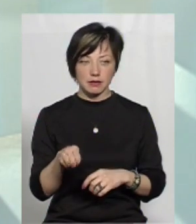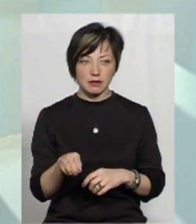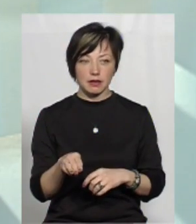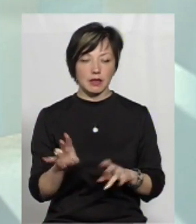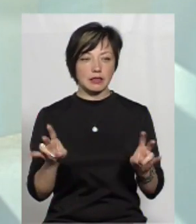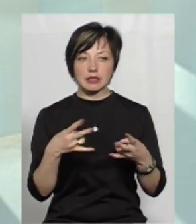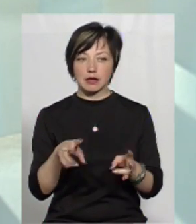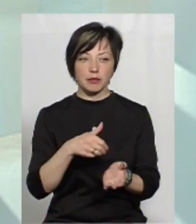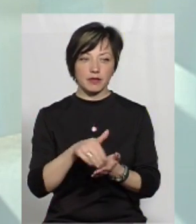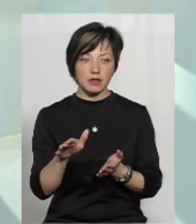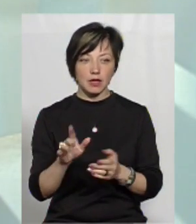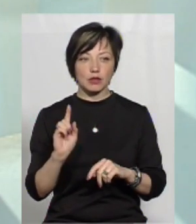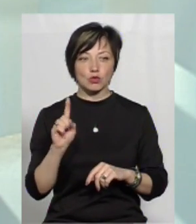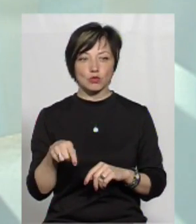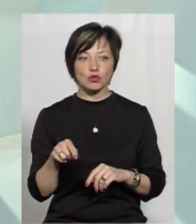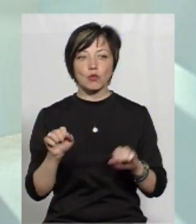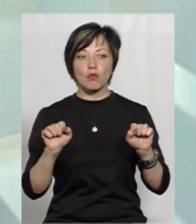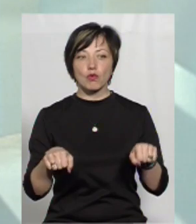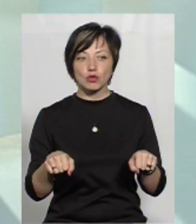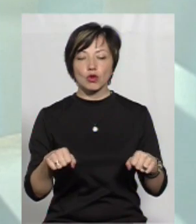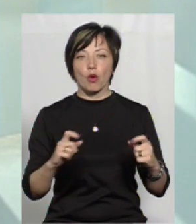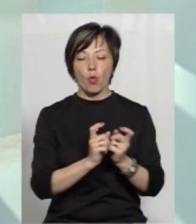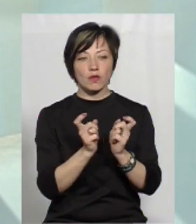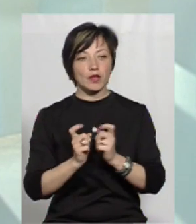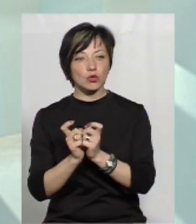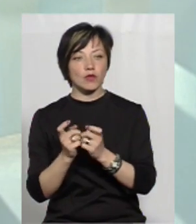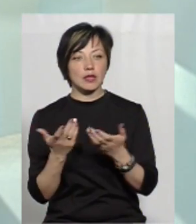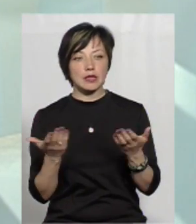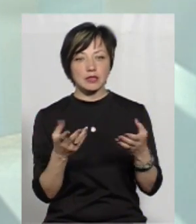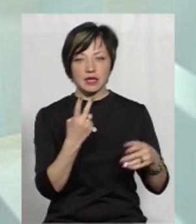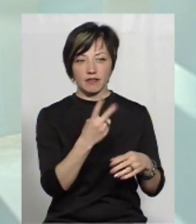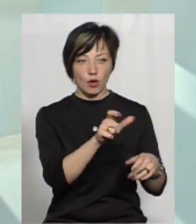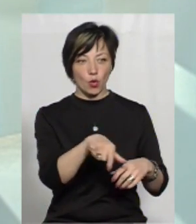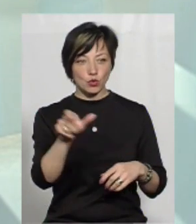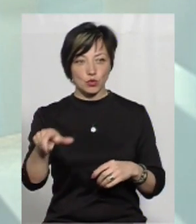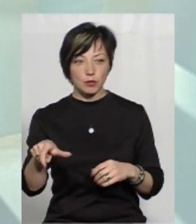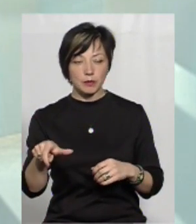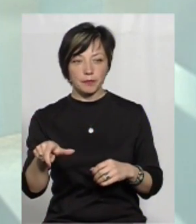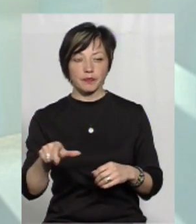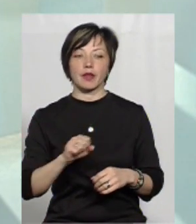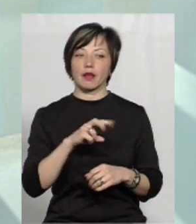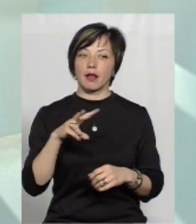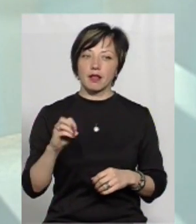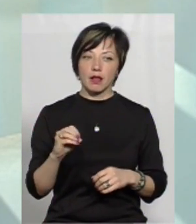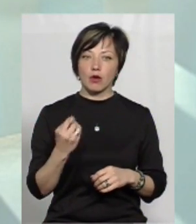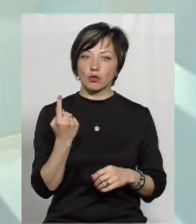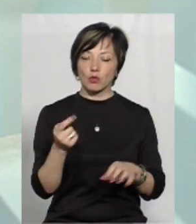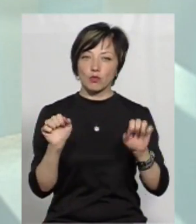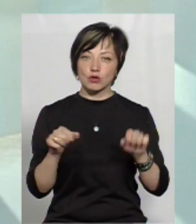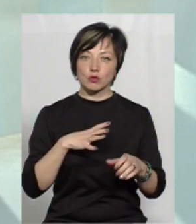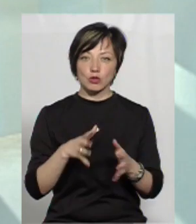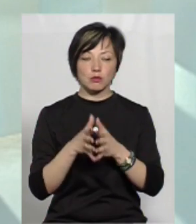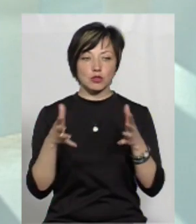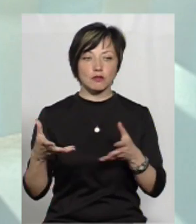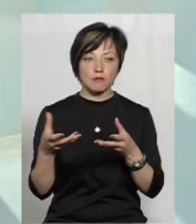а вже ж не треба відкидати, тому що можуть поконфліктувати якихось дві особистості, але у одної може